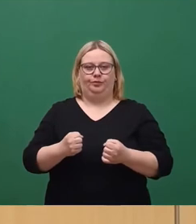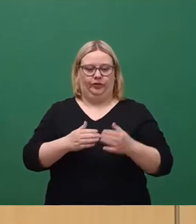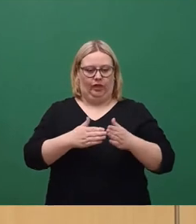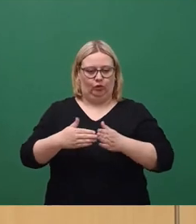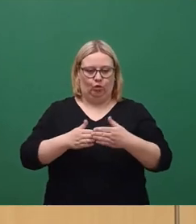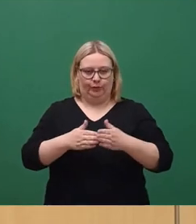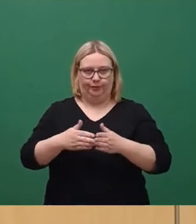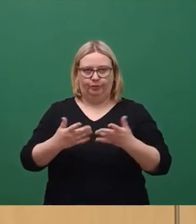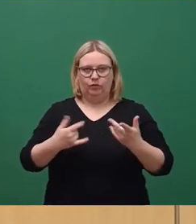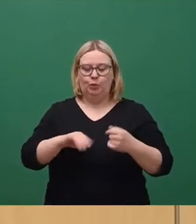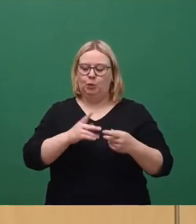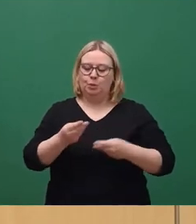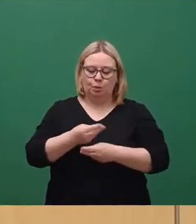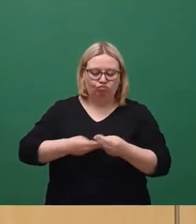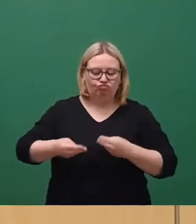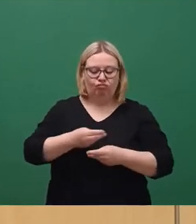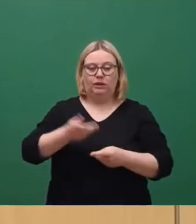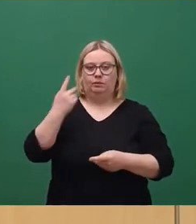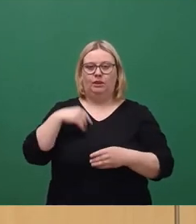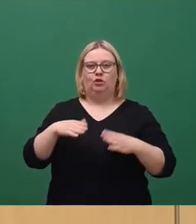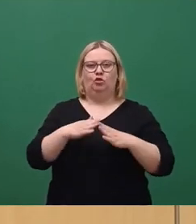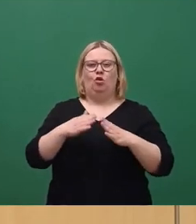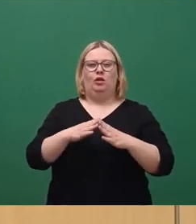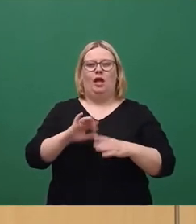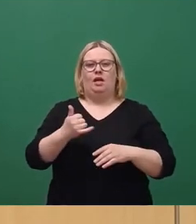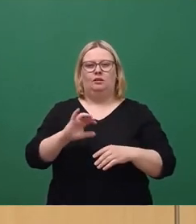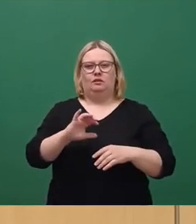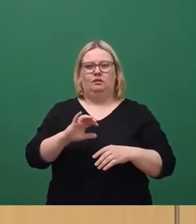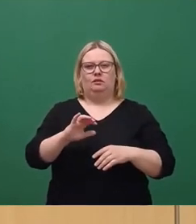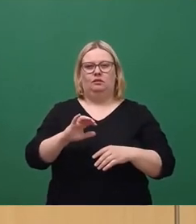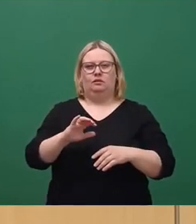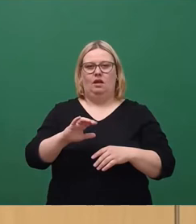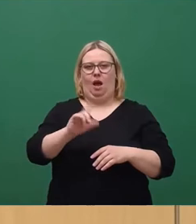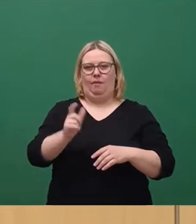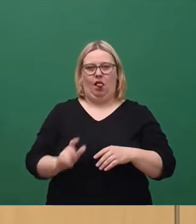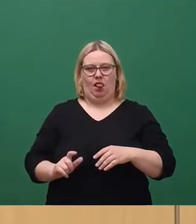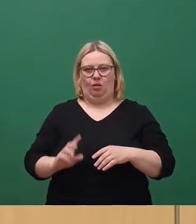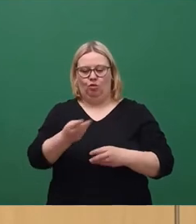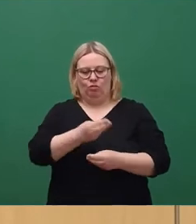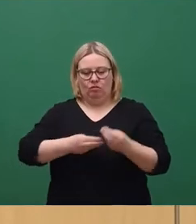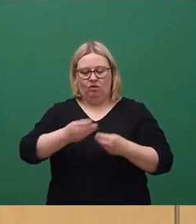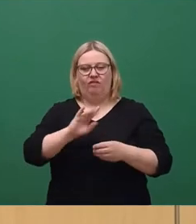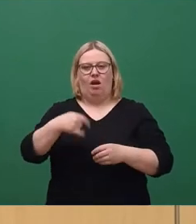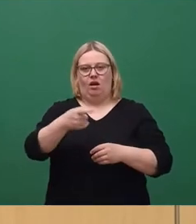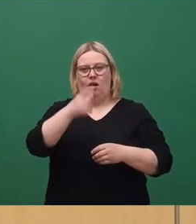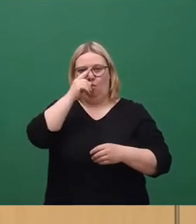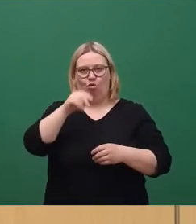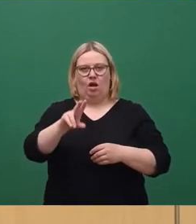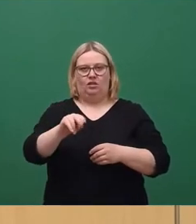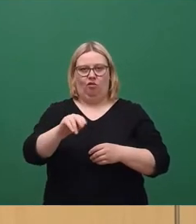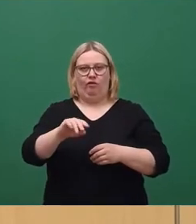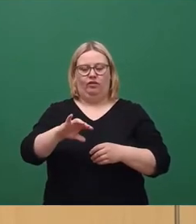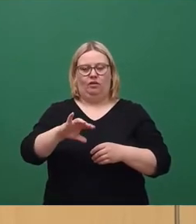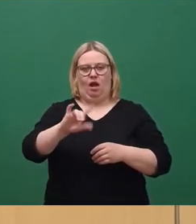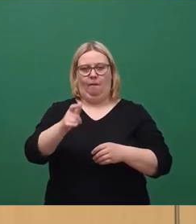bis einschließlich Sonntag, den erst 11. April, an einer Lösung des Problems, denn am Montag, den 12.04. stand